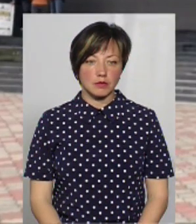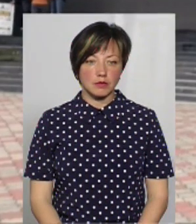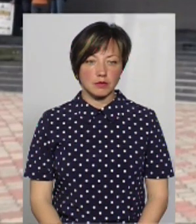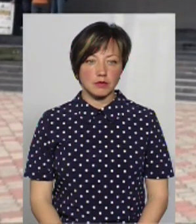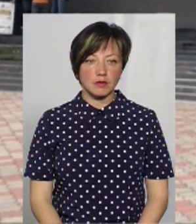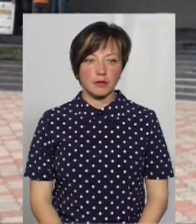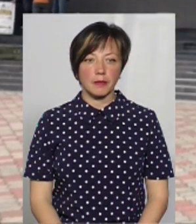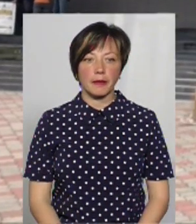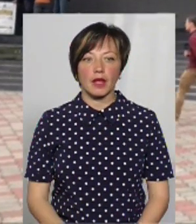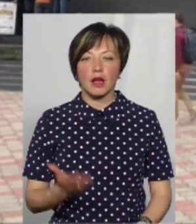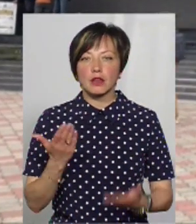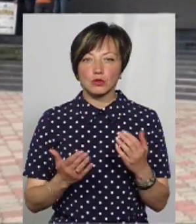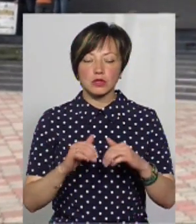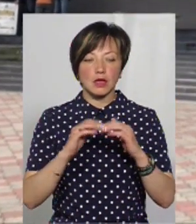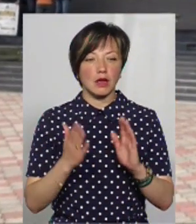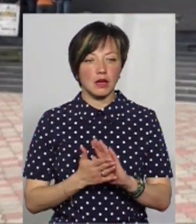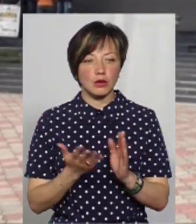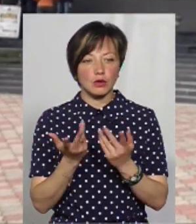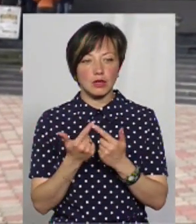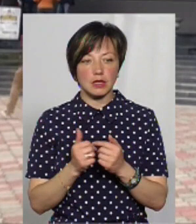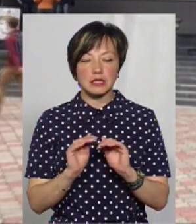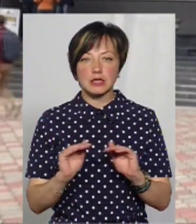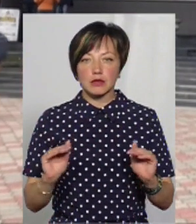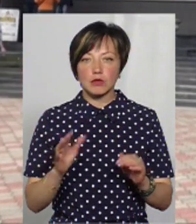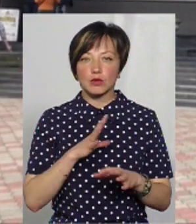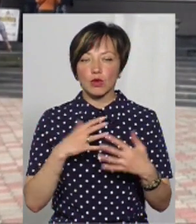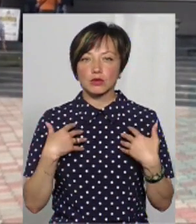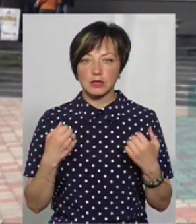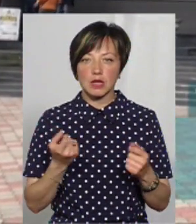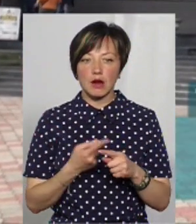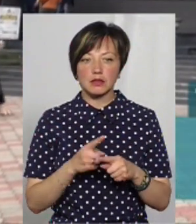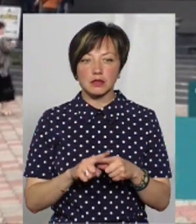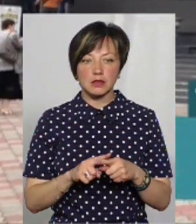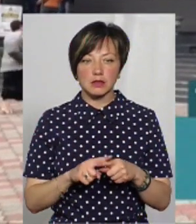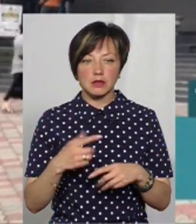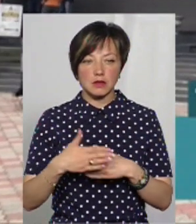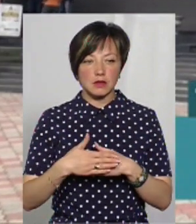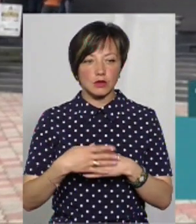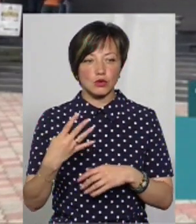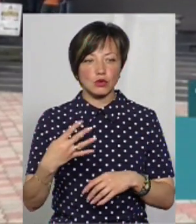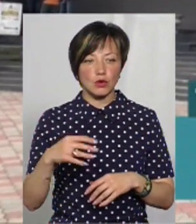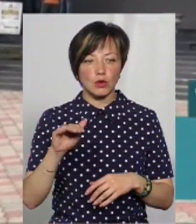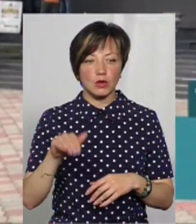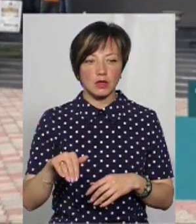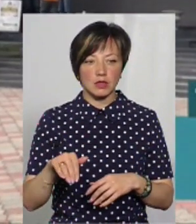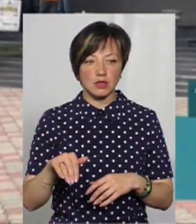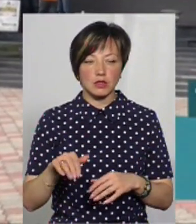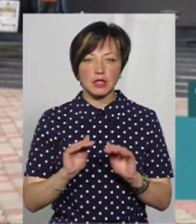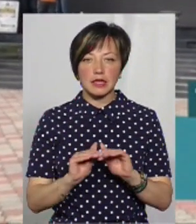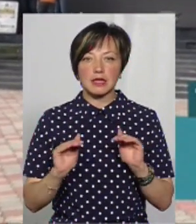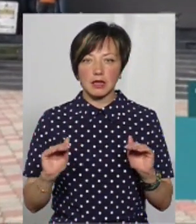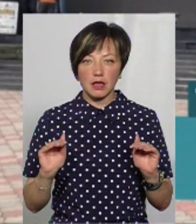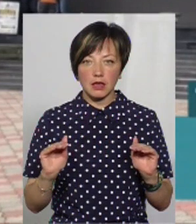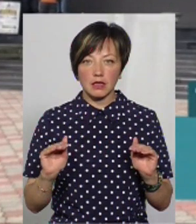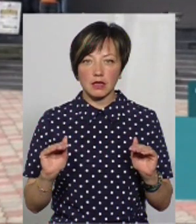Якщо брати загальну кількість тих діток, які будуть оздоровлені, це майже десь 40 тисяч дітей.